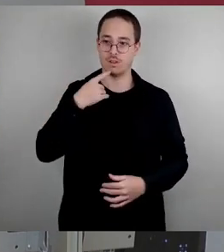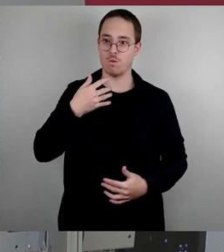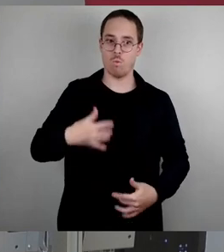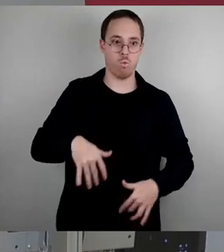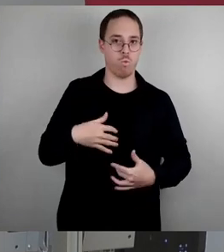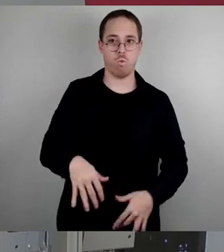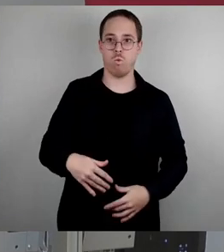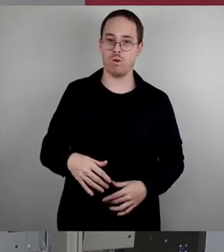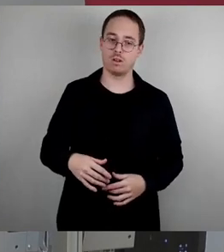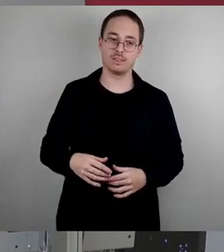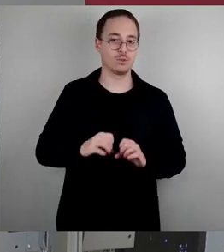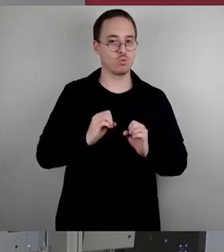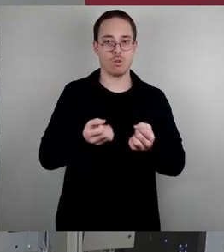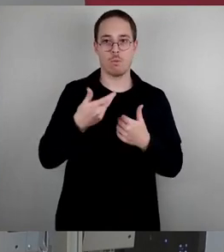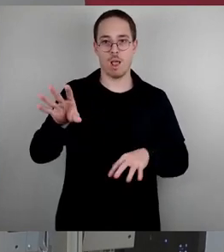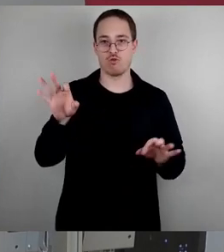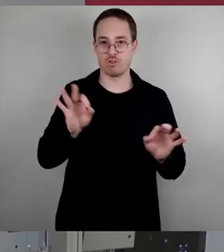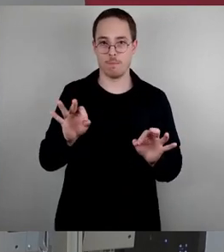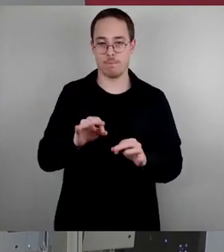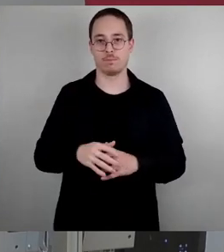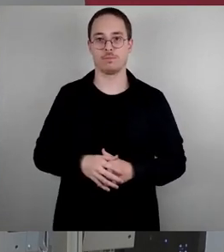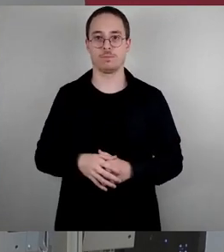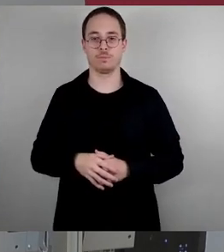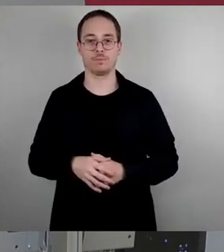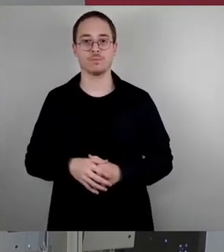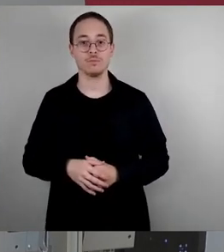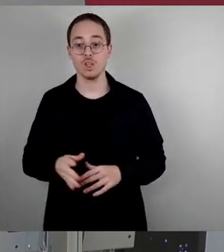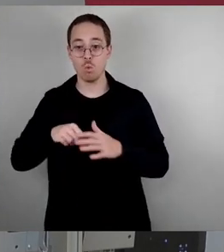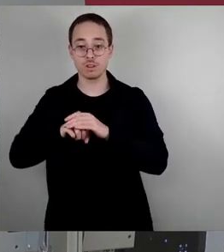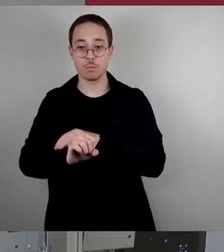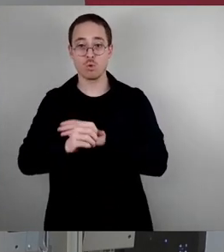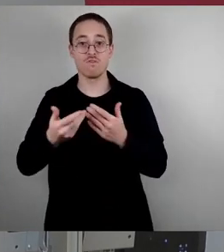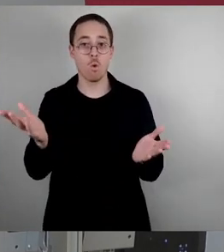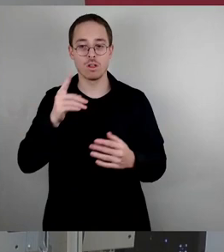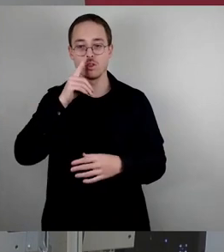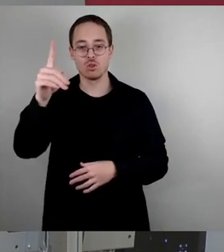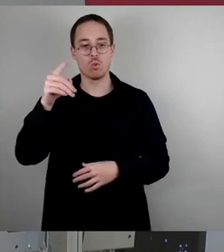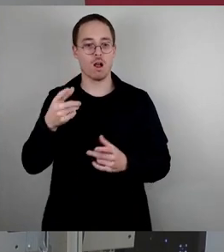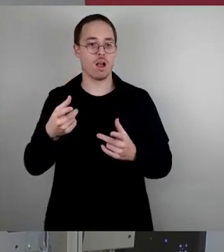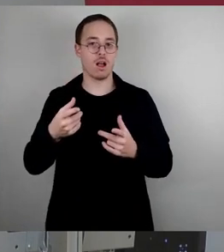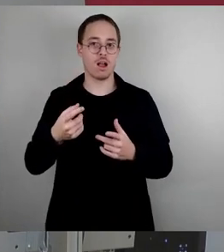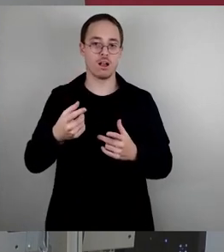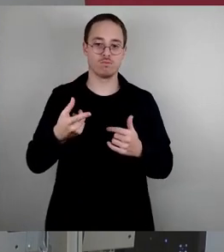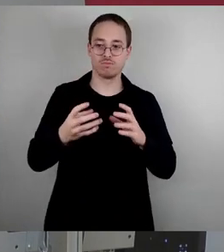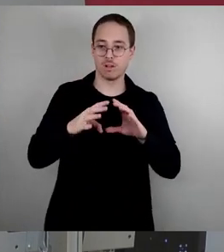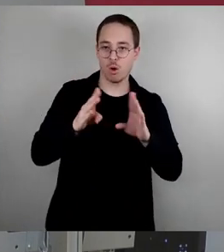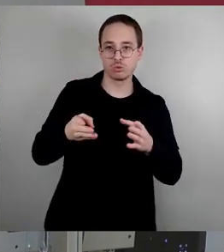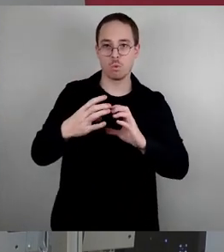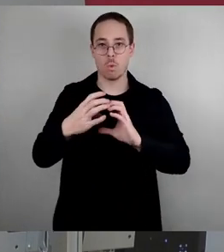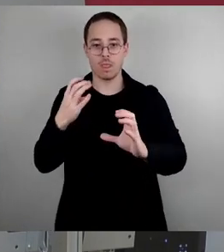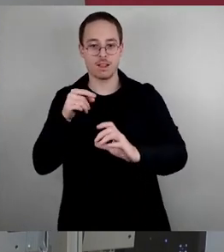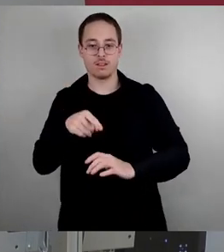und können zunehmend nur noch in preisintensiven Objekten geschaffen werden. Das vorhandene Budget ist somit bei weitem nicht